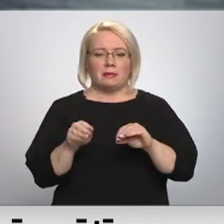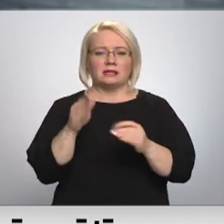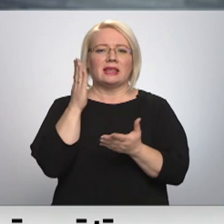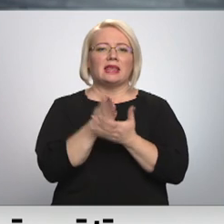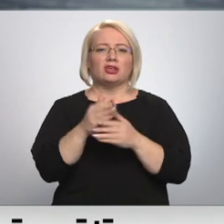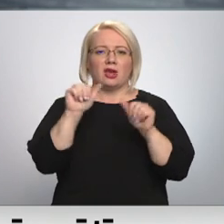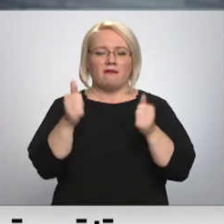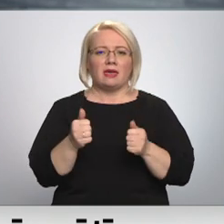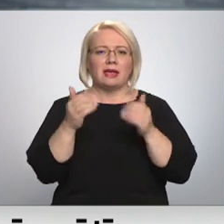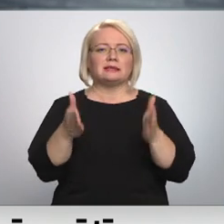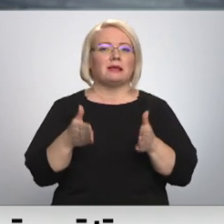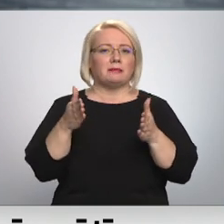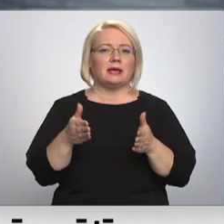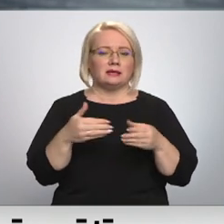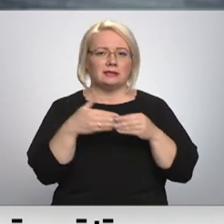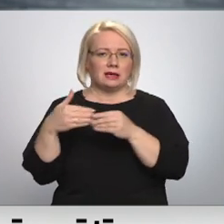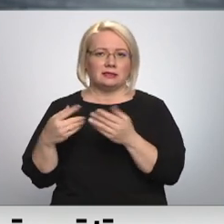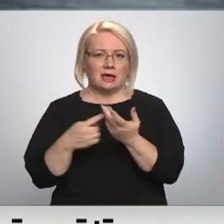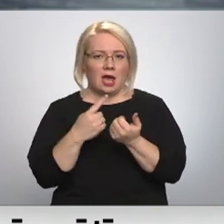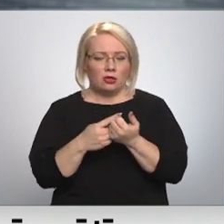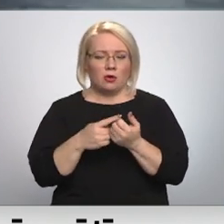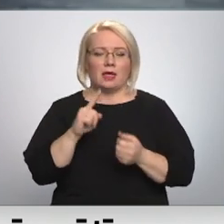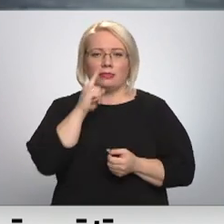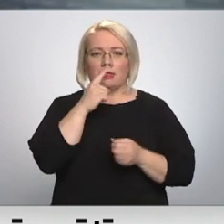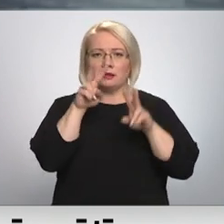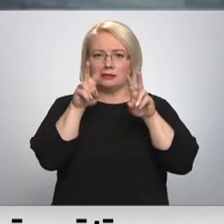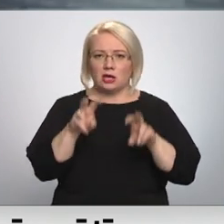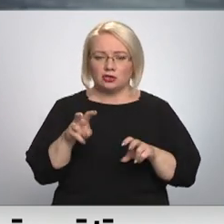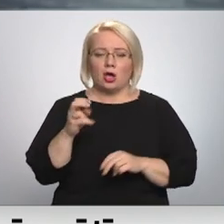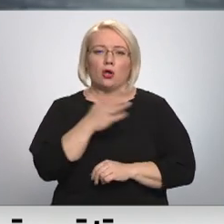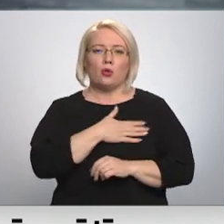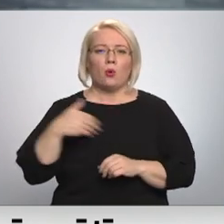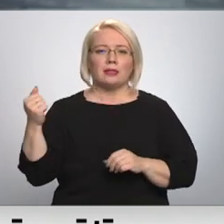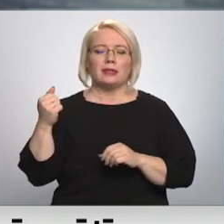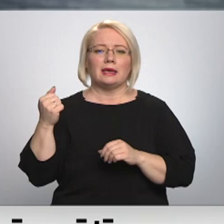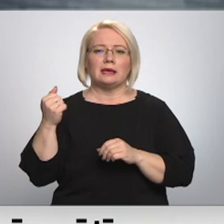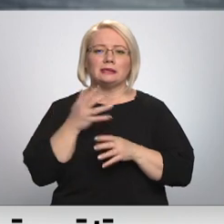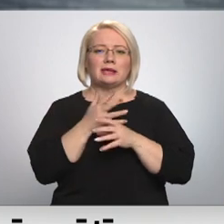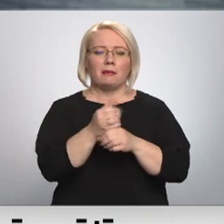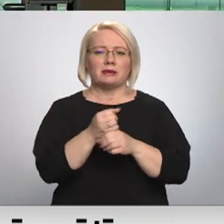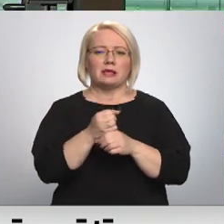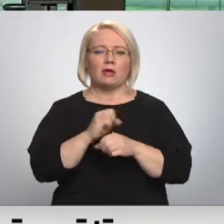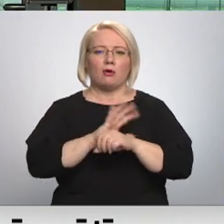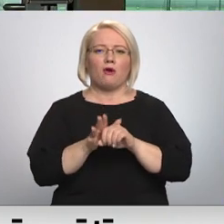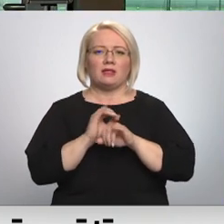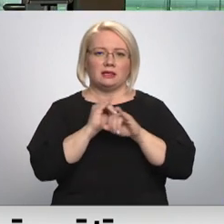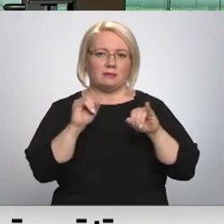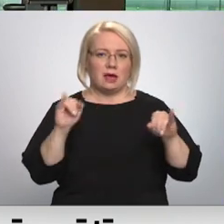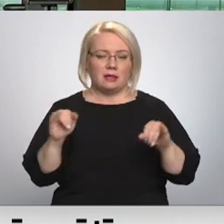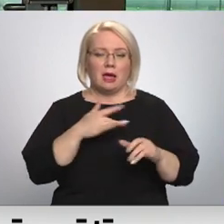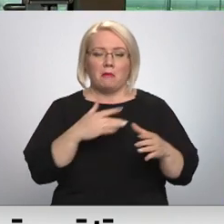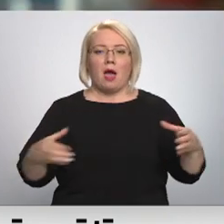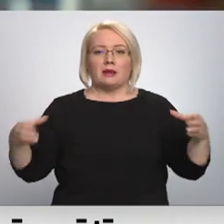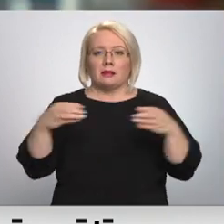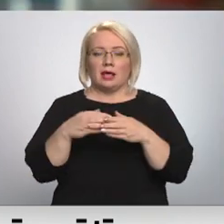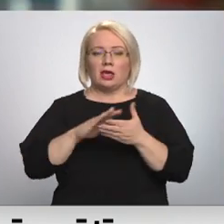hospitalizāciju, tad plaša testēšana ļoti samazina vīrusu izplatību. Koalicijas pārstāva